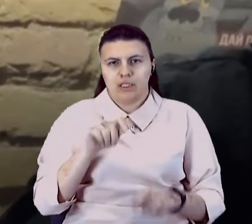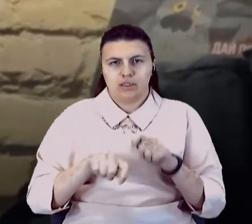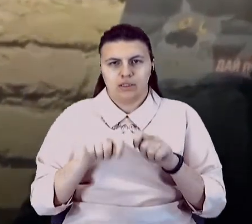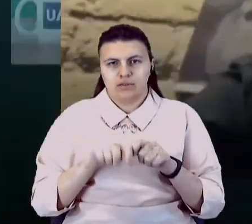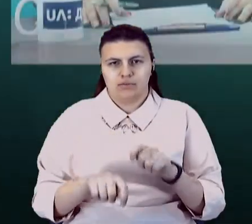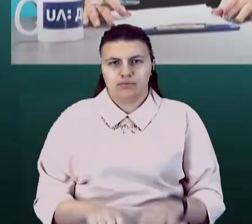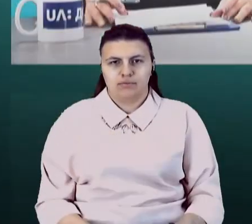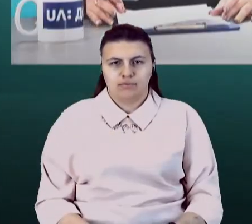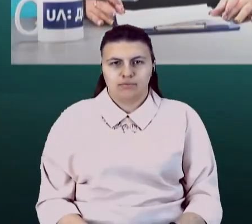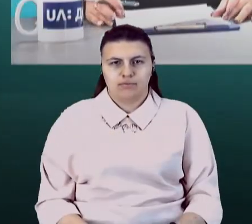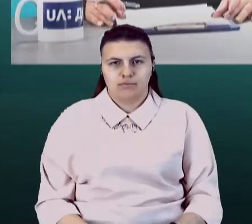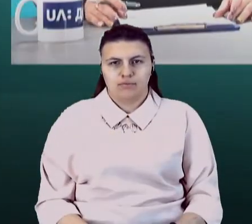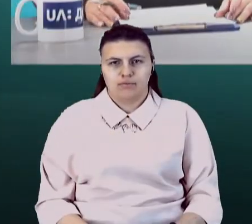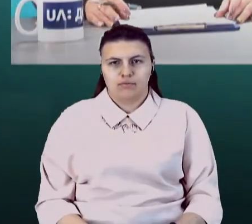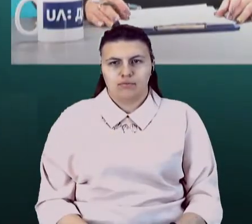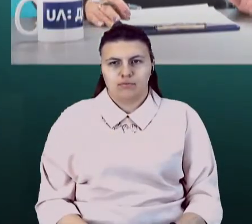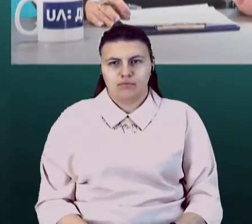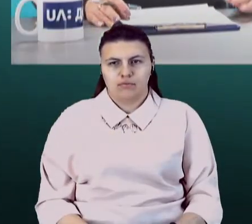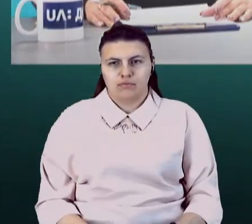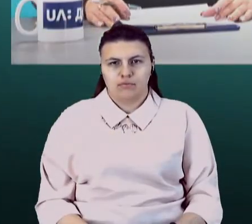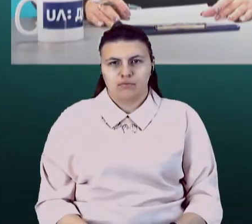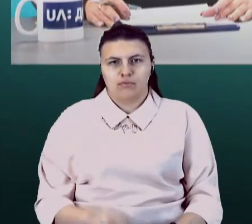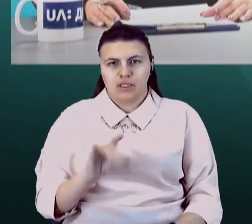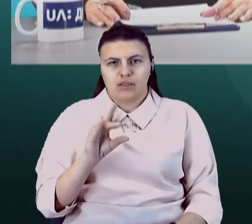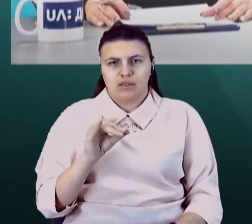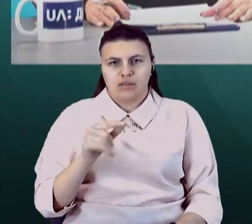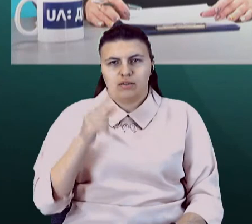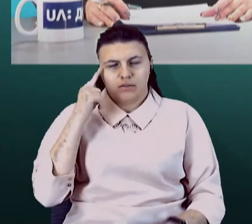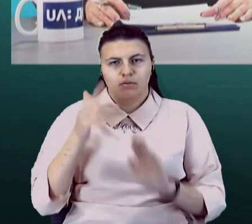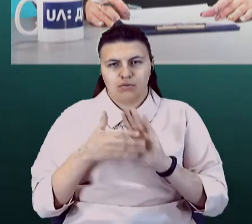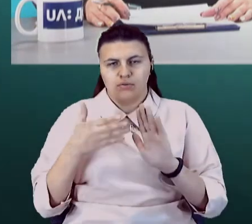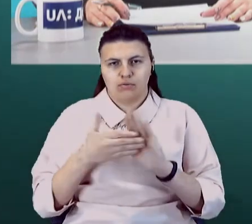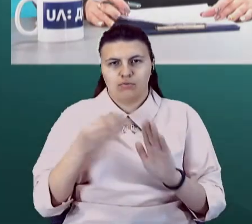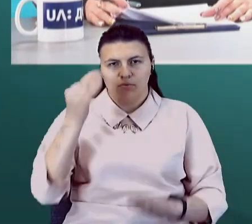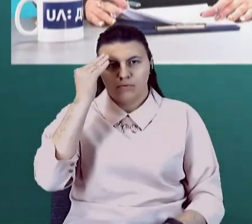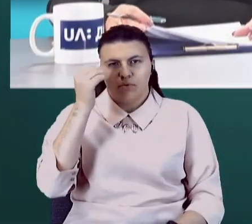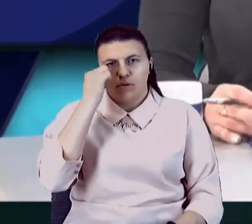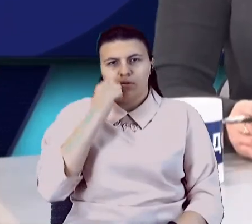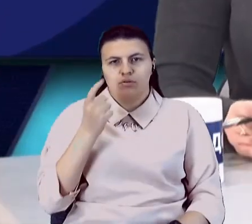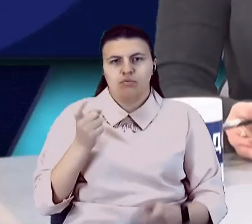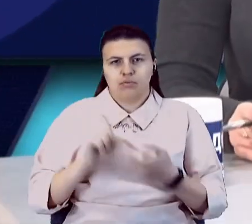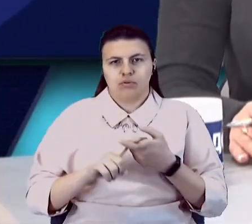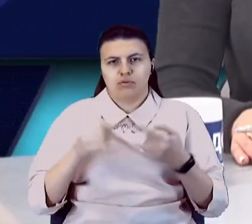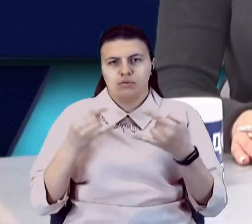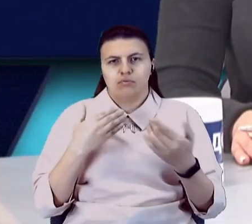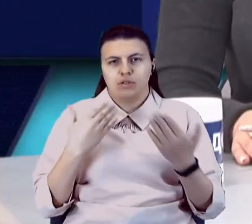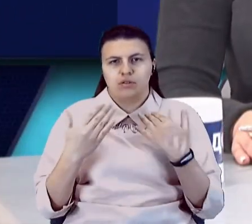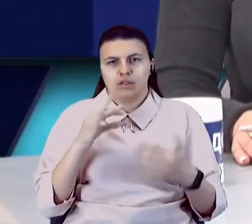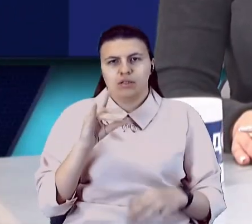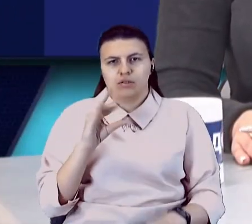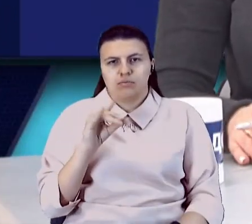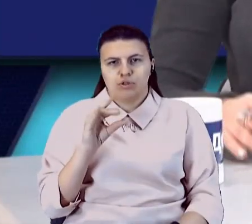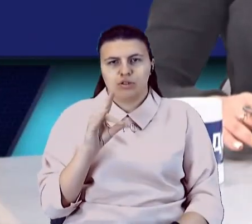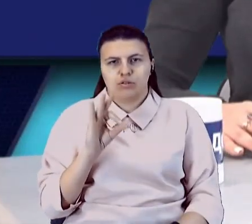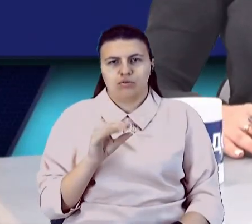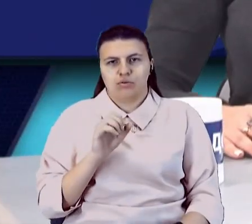Тобто, вони ми вже можемо робити... зрозуміла ваша думка. Дякую за те, що ви приєднались до нашого ефіру. З нами спілкувався Денис Тимошенко, журналіст